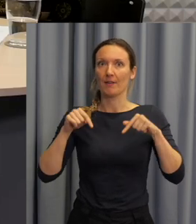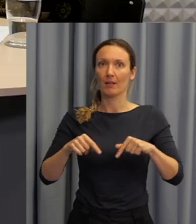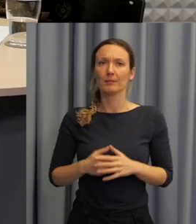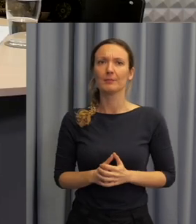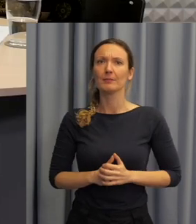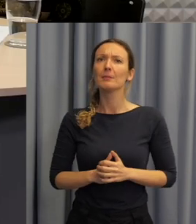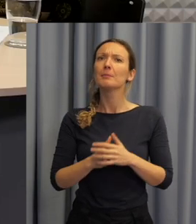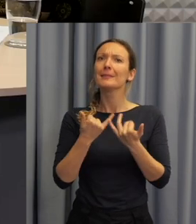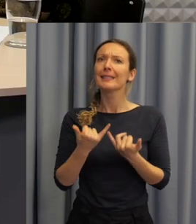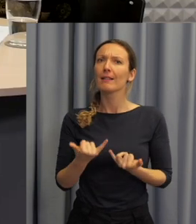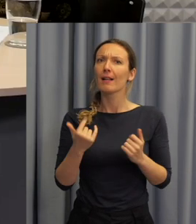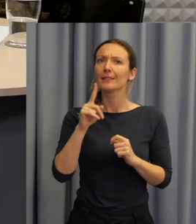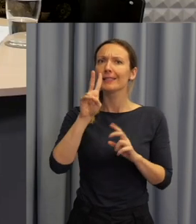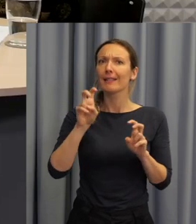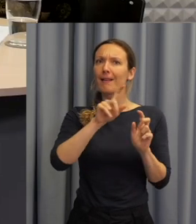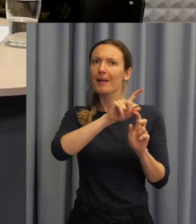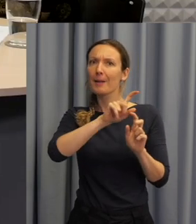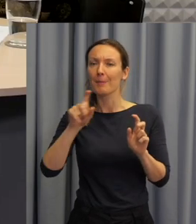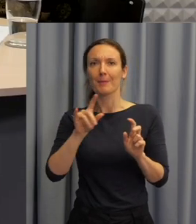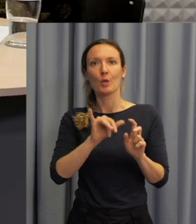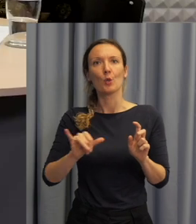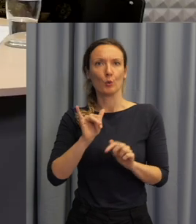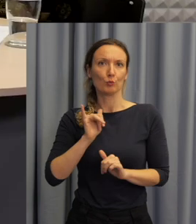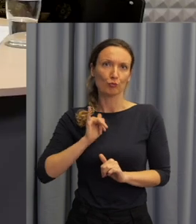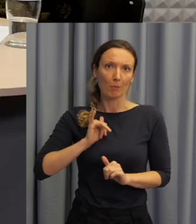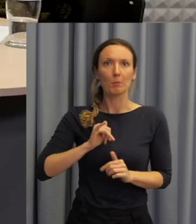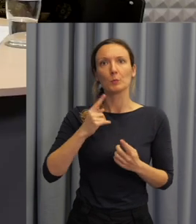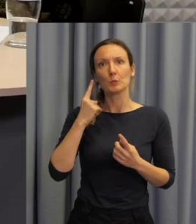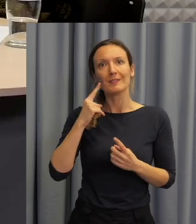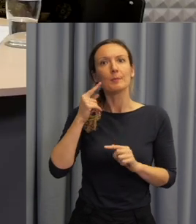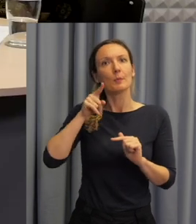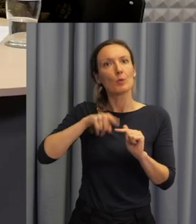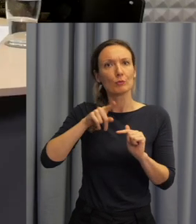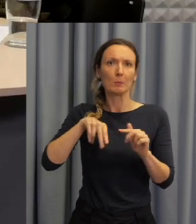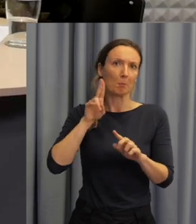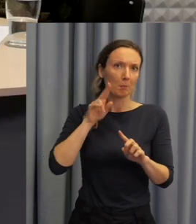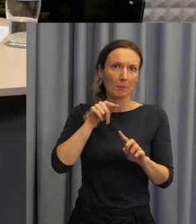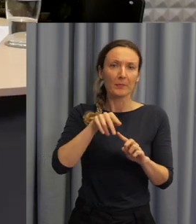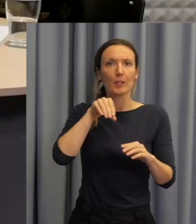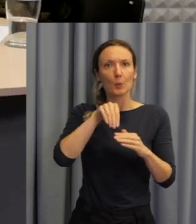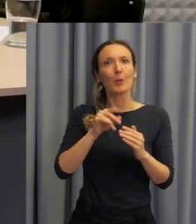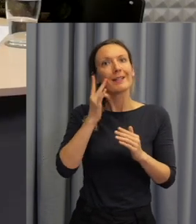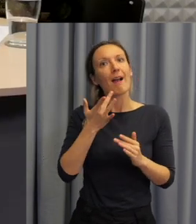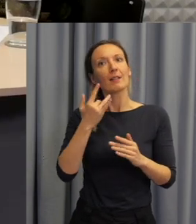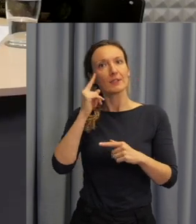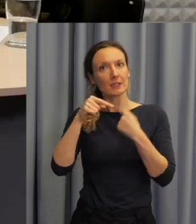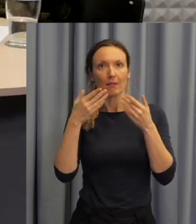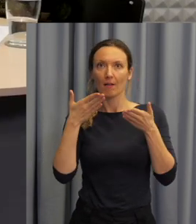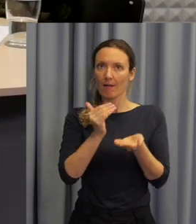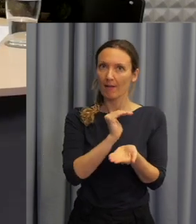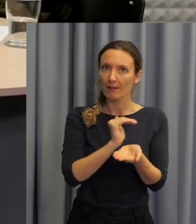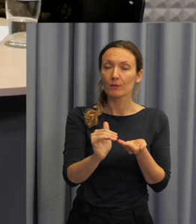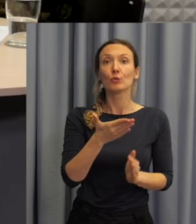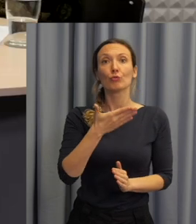webináře bude vzdělávání žáků se sluchovým postižením v předmětech Český jazyk a Český znakový jazyk.